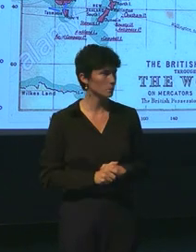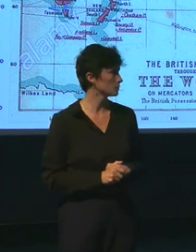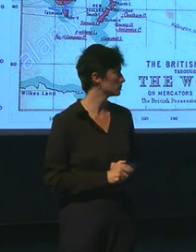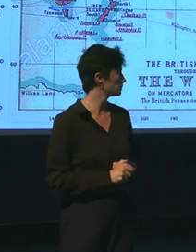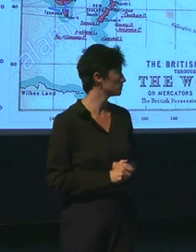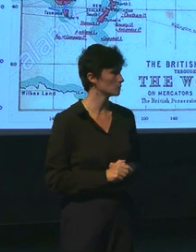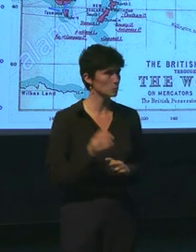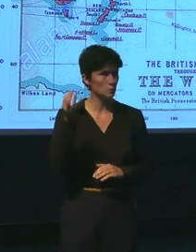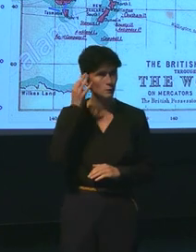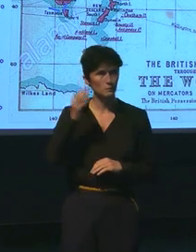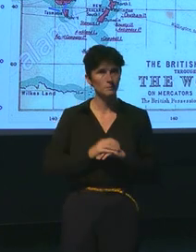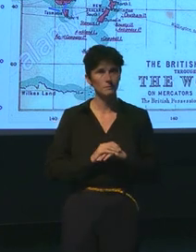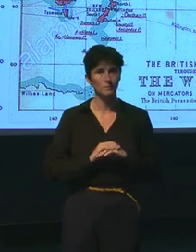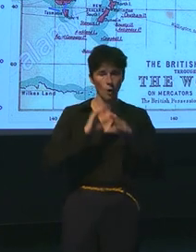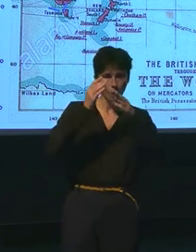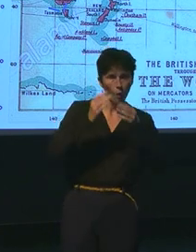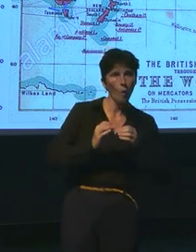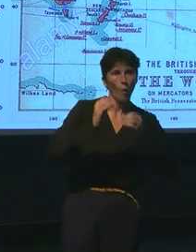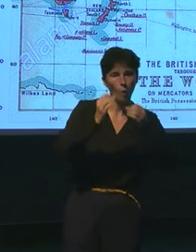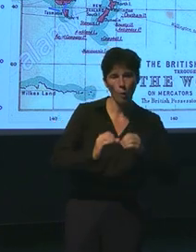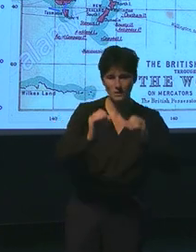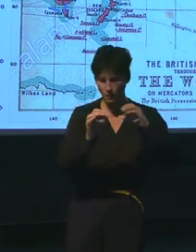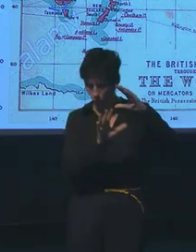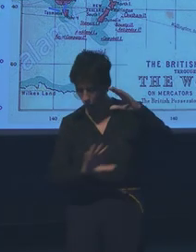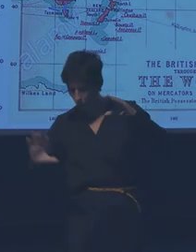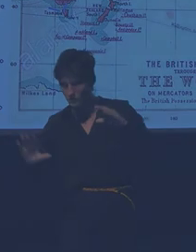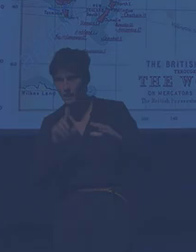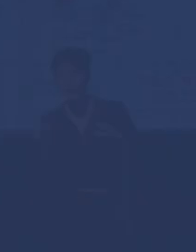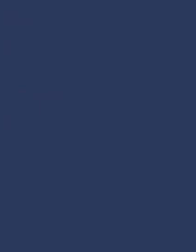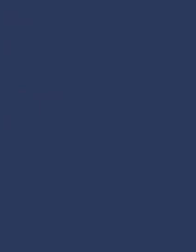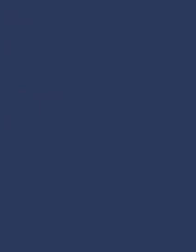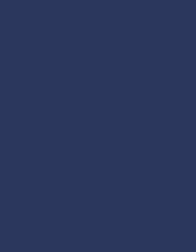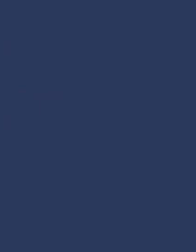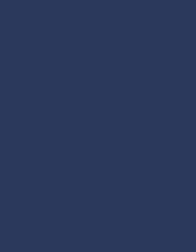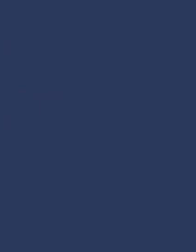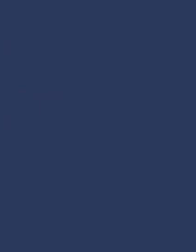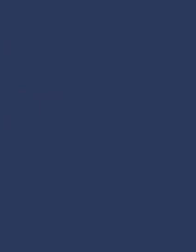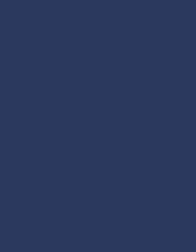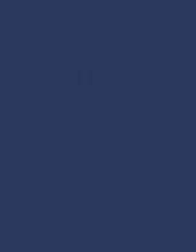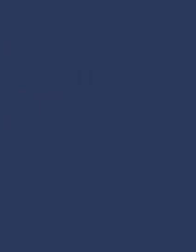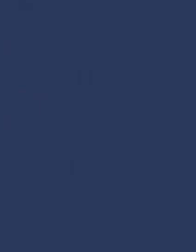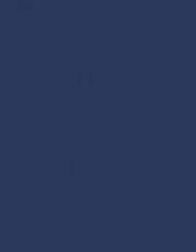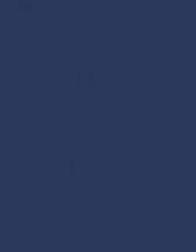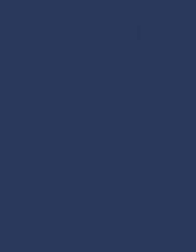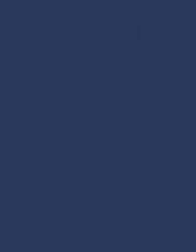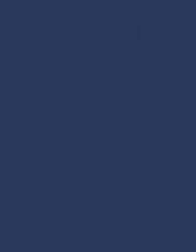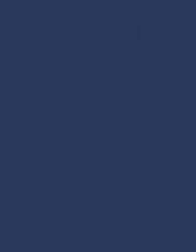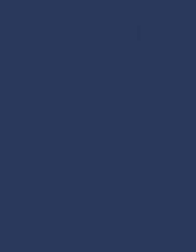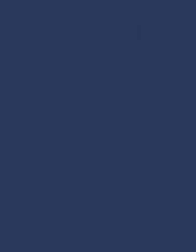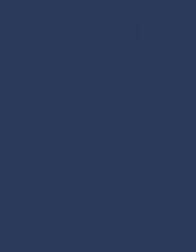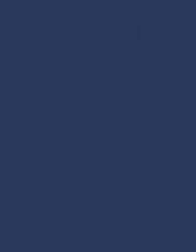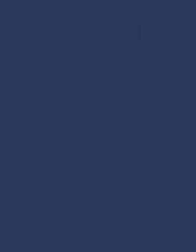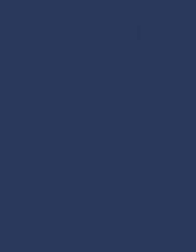'océan austral est censé abriter une colonie de géants que notre équipe meurt d'envie de rencontrer. Mais ces